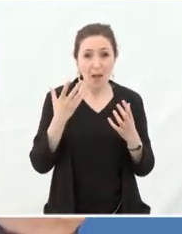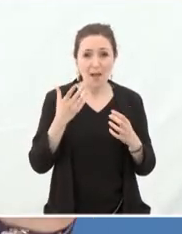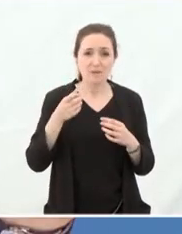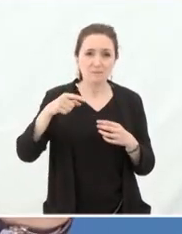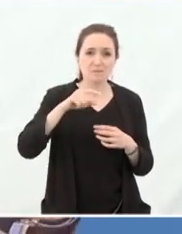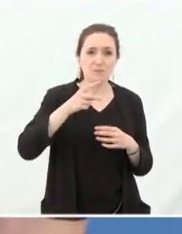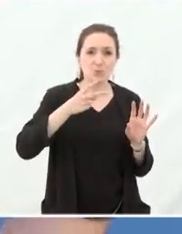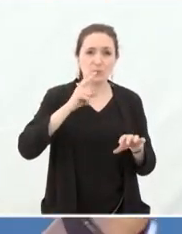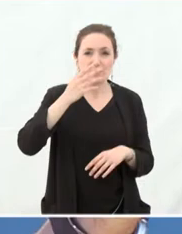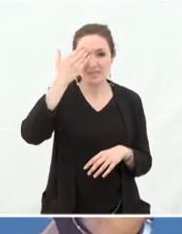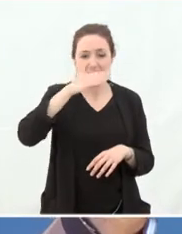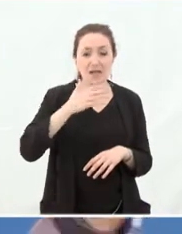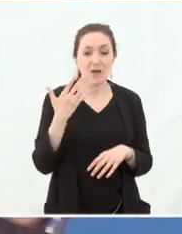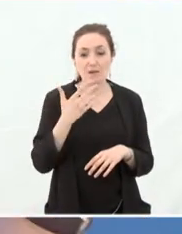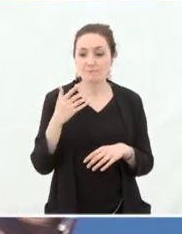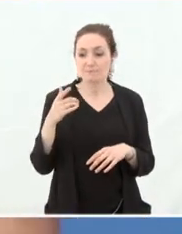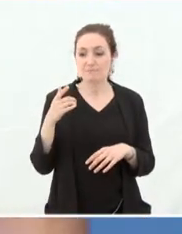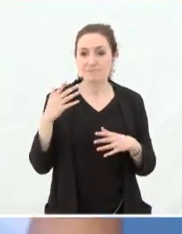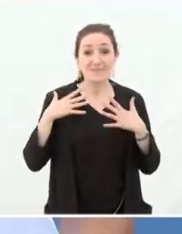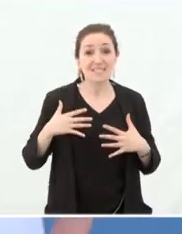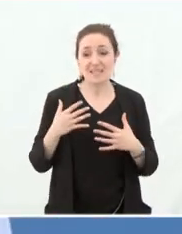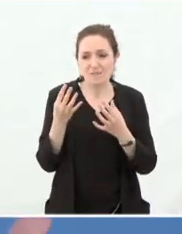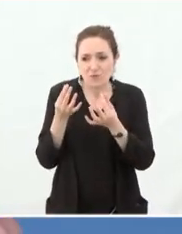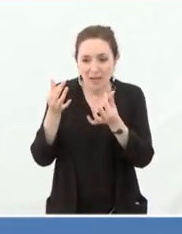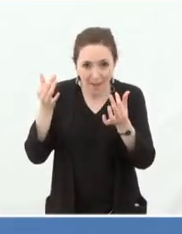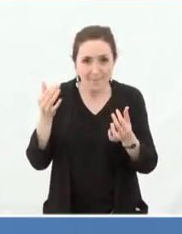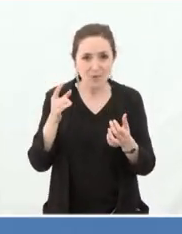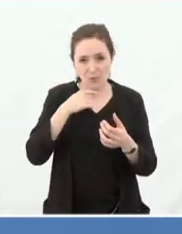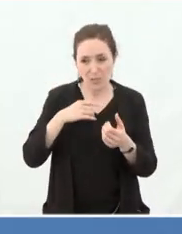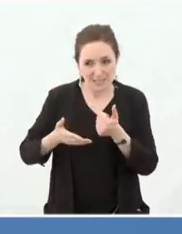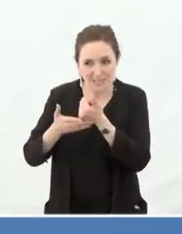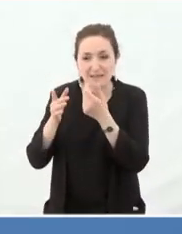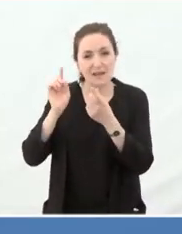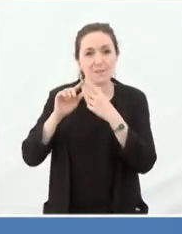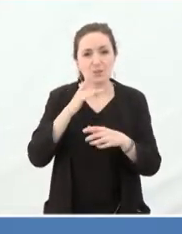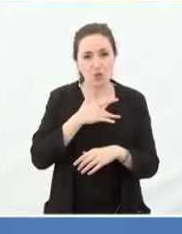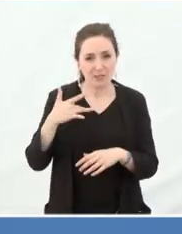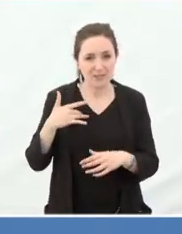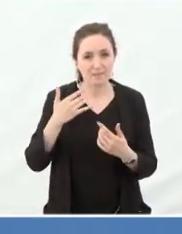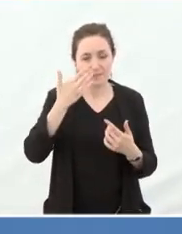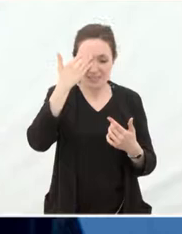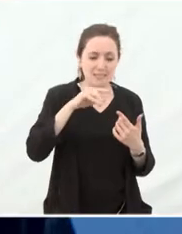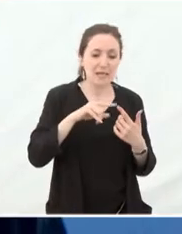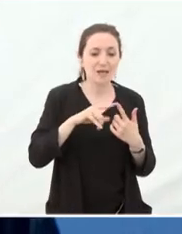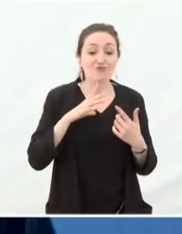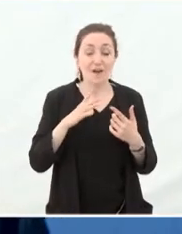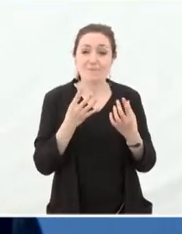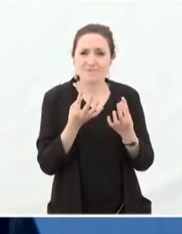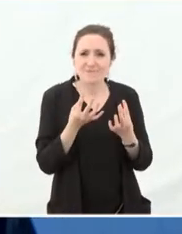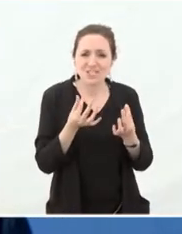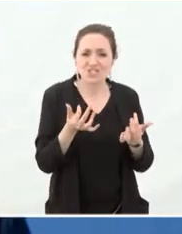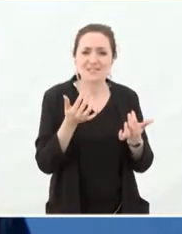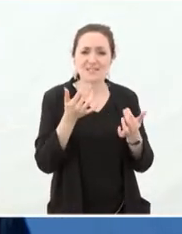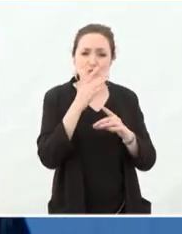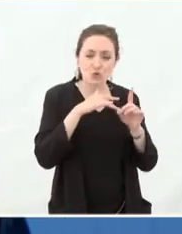la vulnérabilité, j'allais dire, physique, on les aide, on voit bien ça dans les questions santé, on connaît la vulnérabilité sociale et